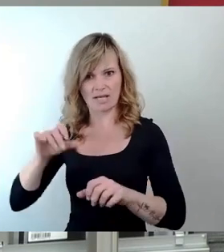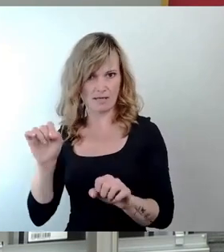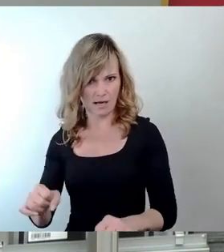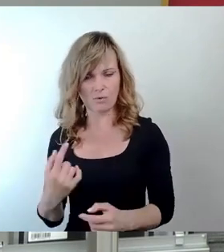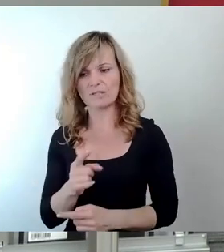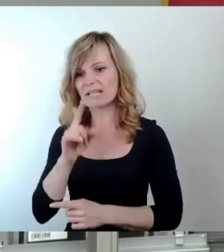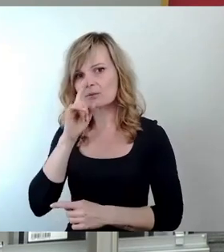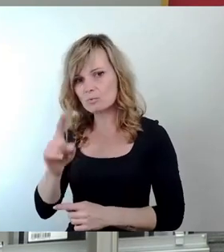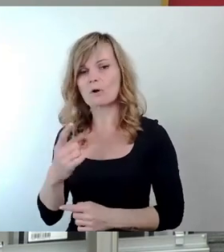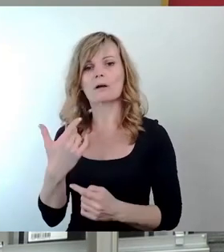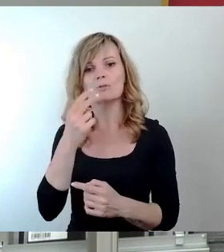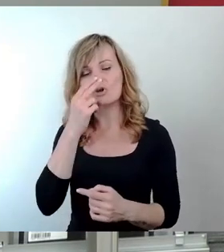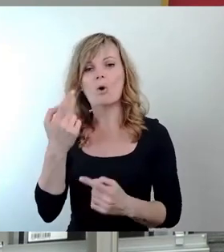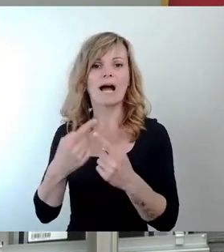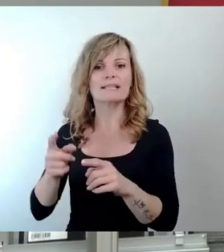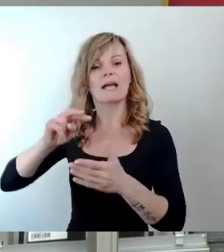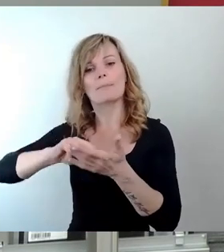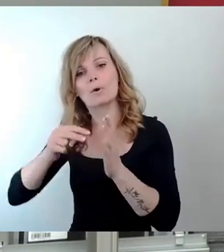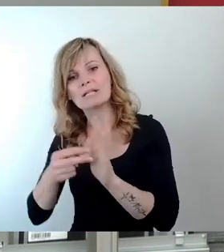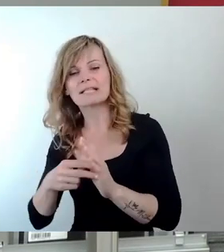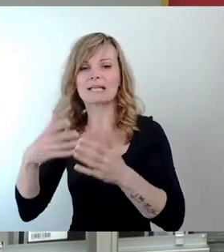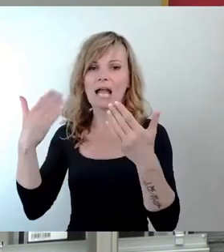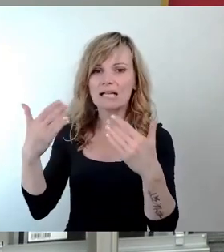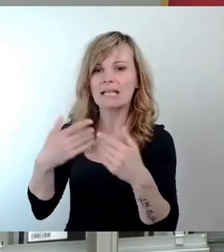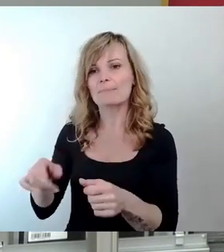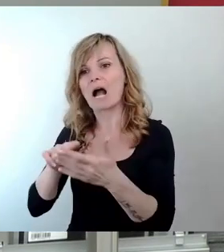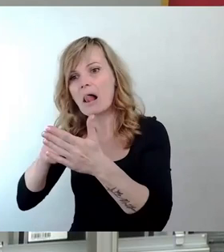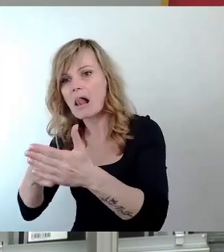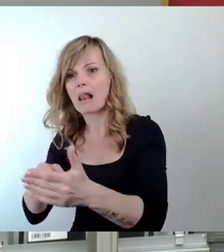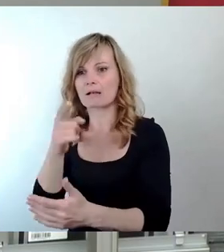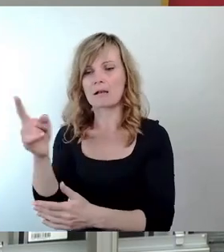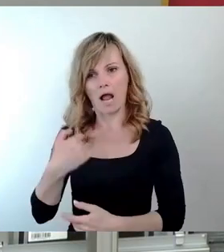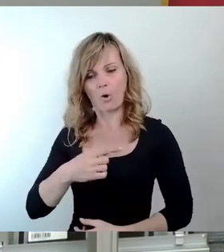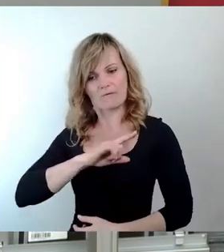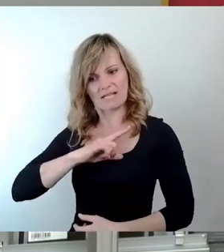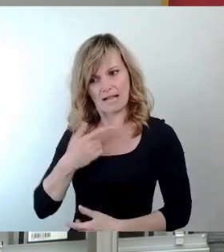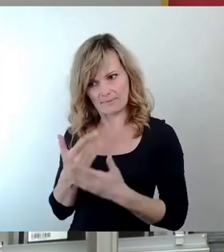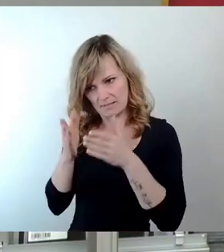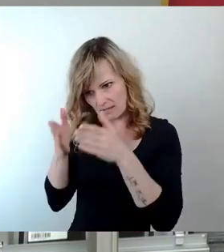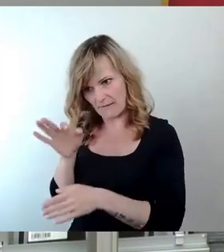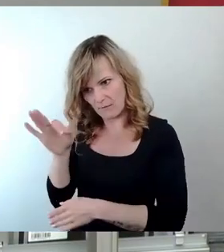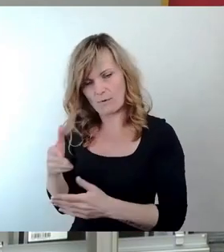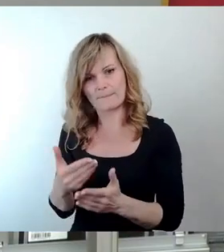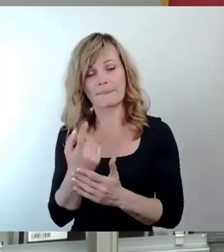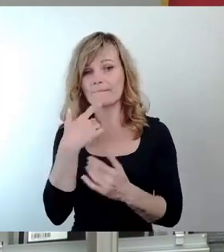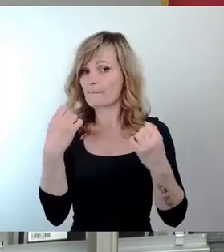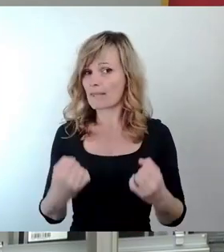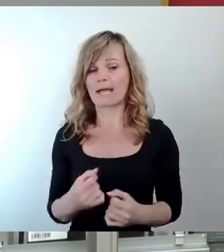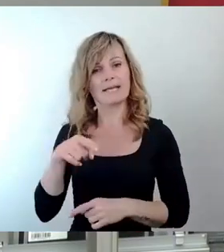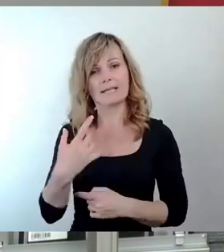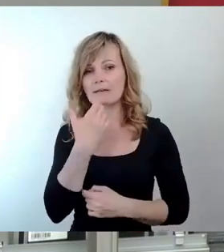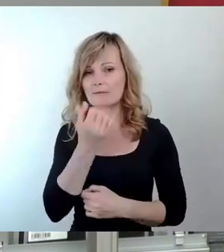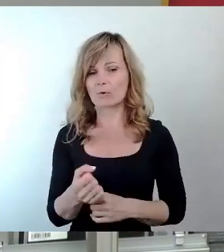darum geht, andere mit Klimapolitik und Klimaschutz zu gängeln. Sollte unser Antrag keine Mehrheit erhalten, bitte ich um punktweise Abstimmung des federführenden